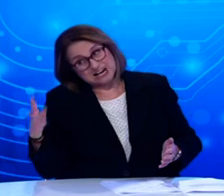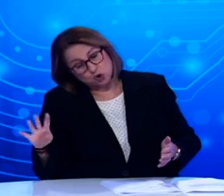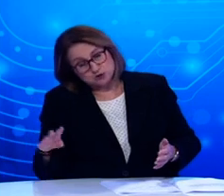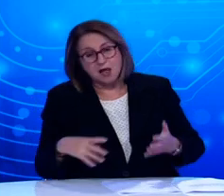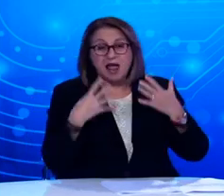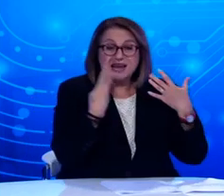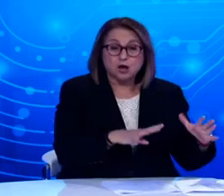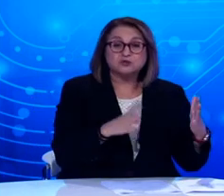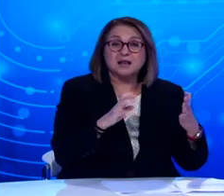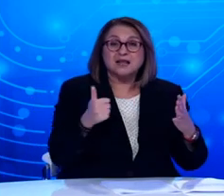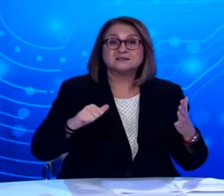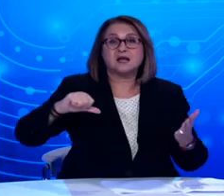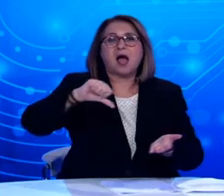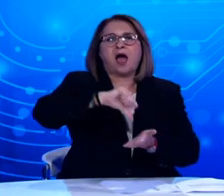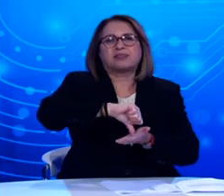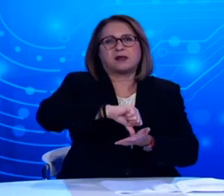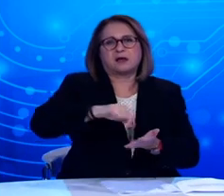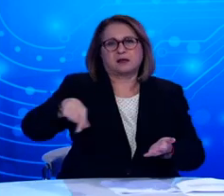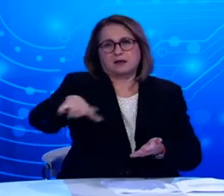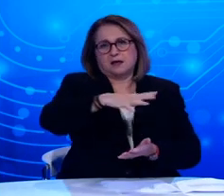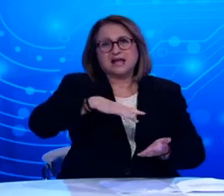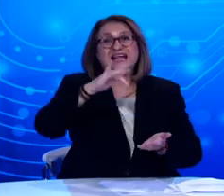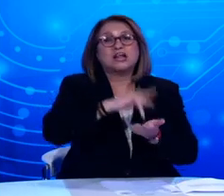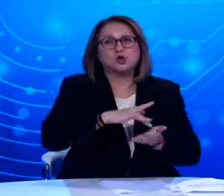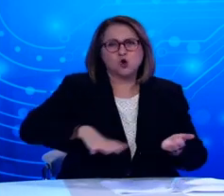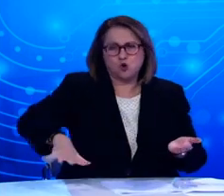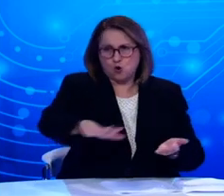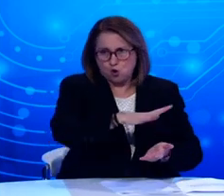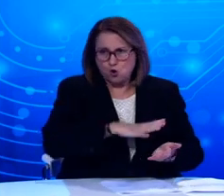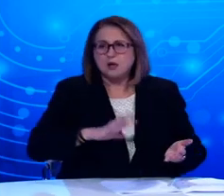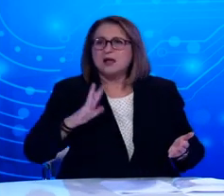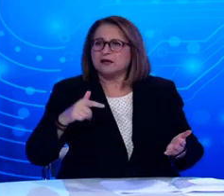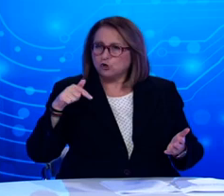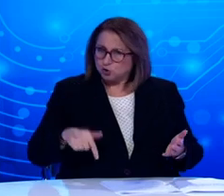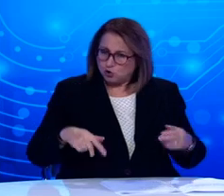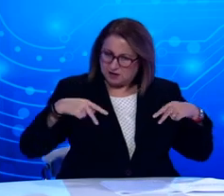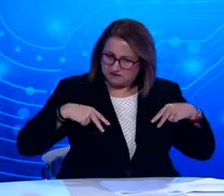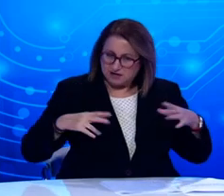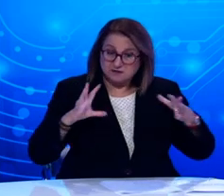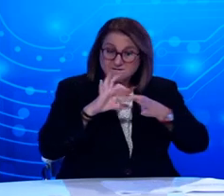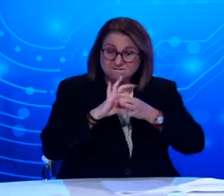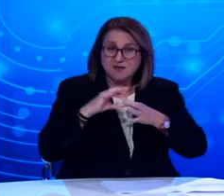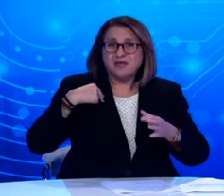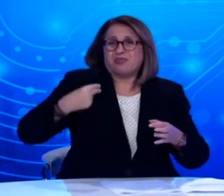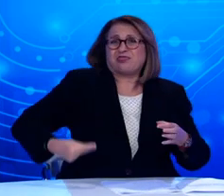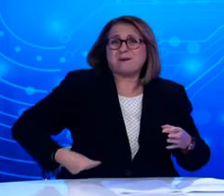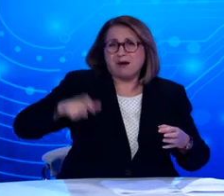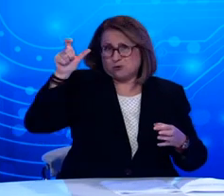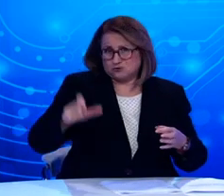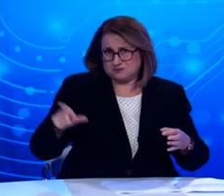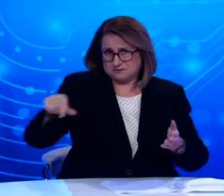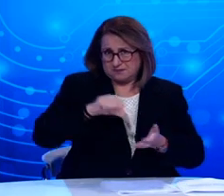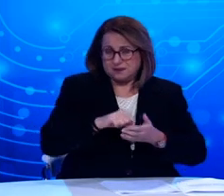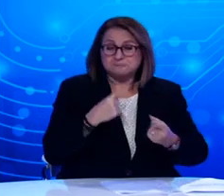συνεννόηση και εξαιρετική αγαστή συνεργασία με τον Δήμαρχο Αθηναίων, προχωράει σε σχεδιασμό για πρόσθετα μέτρα, ειδικά για